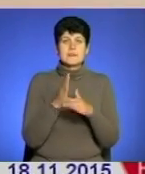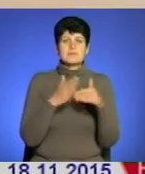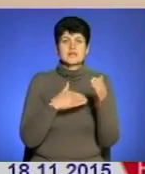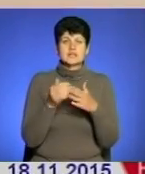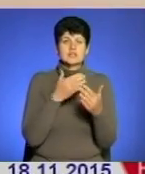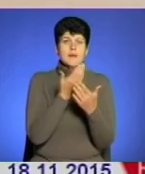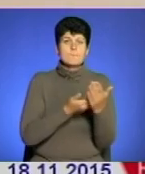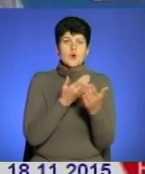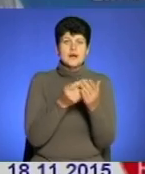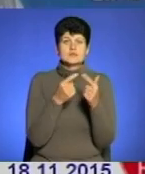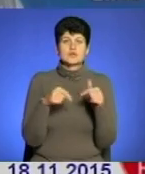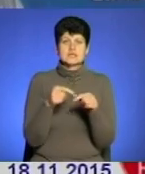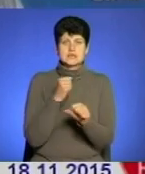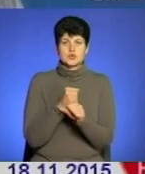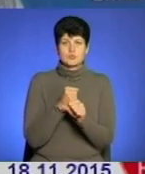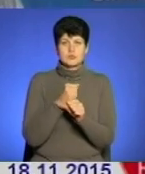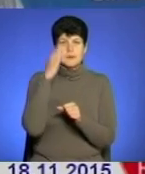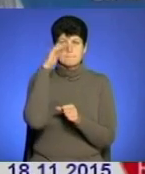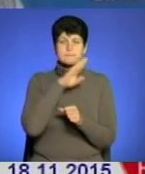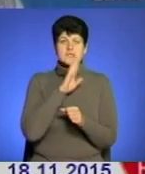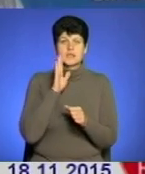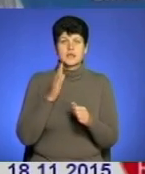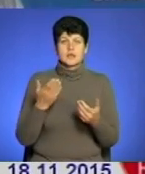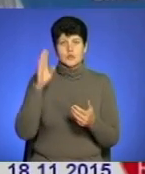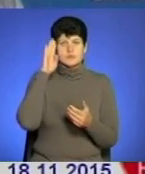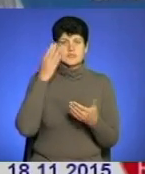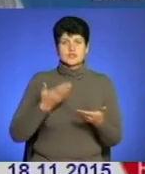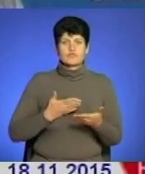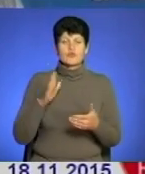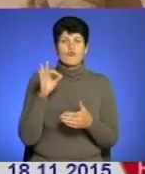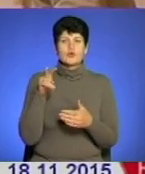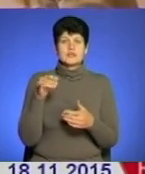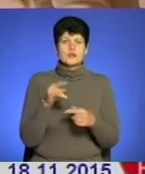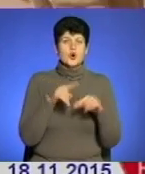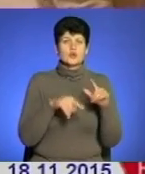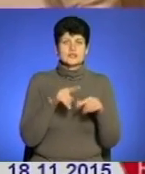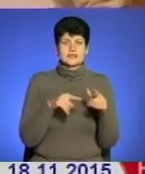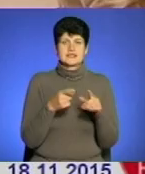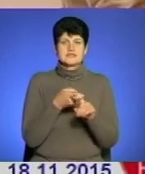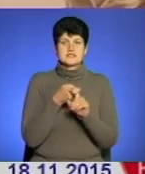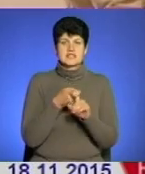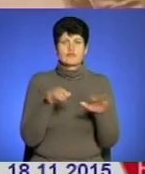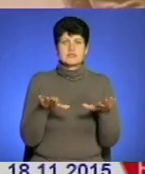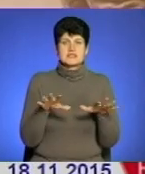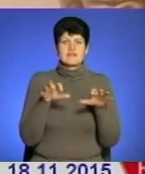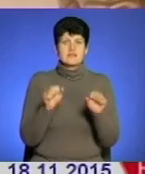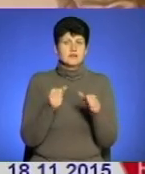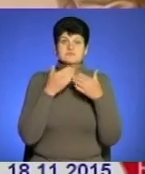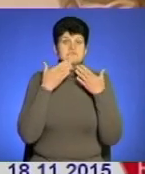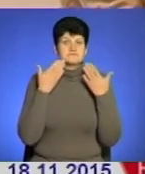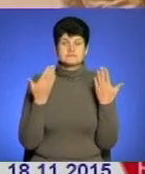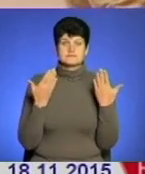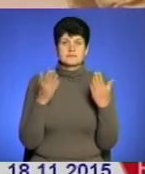організації роботи. Батьки хлопці живуть на Волині, жодних родинних зв'язків у місцевій владі ми не простежили.